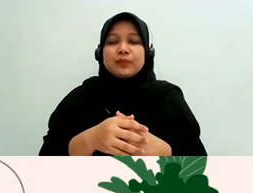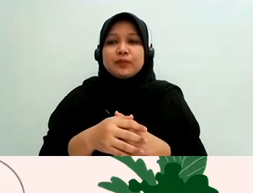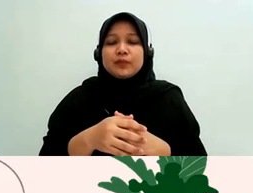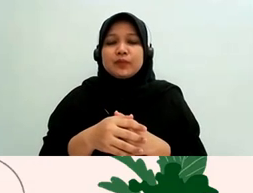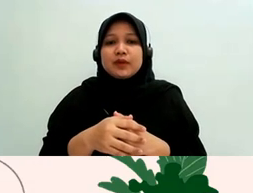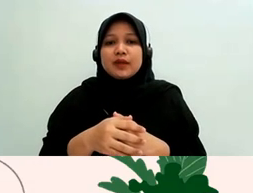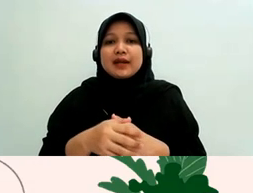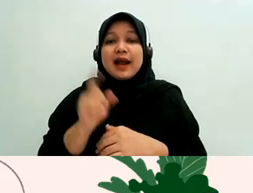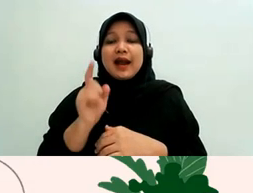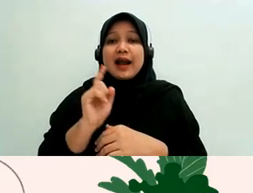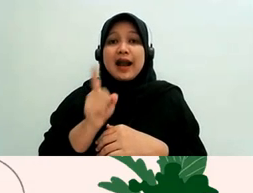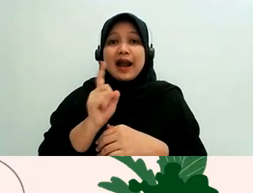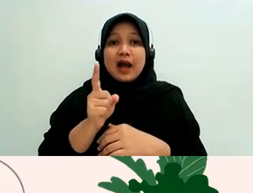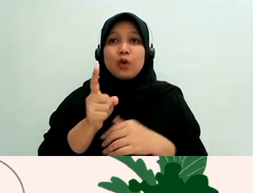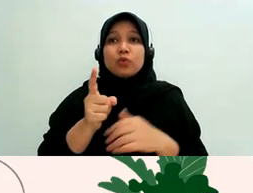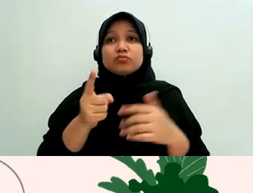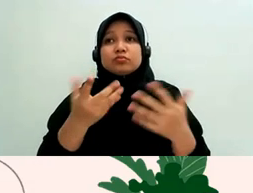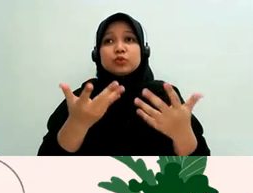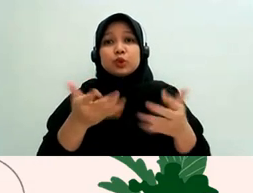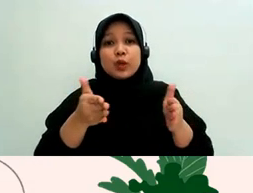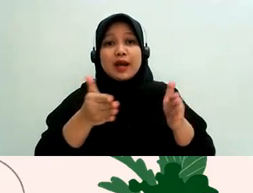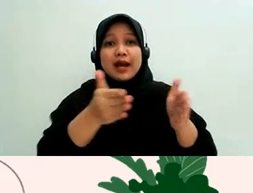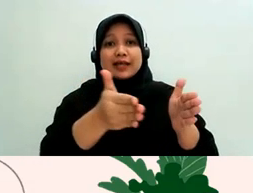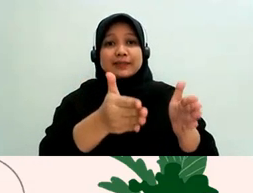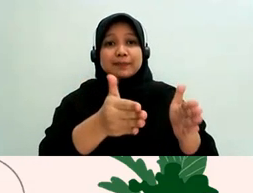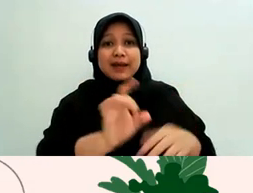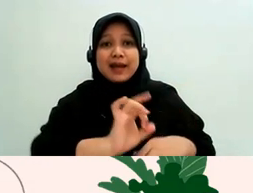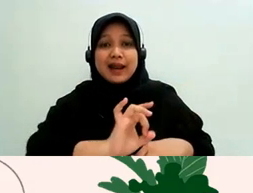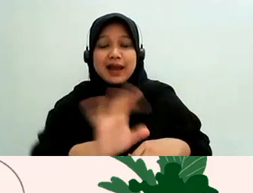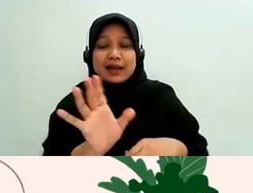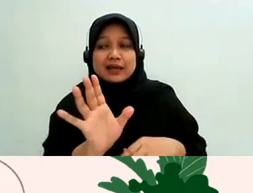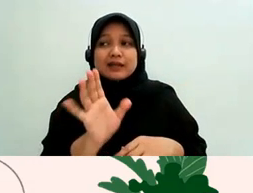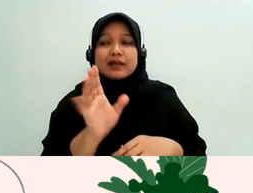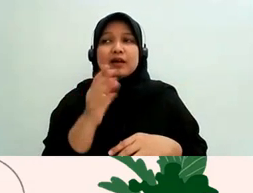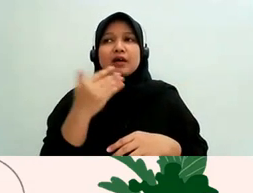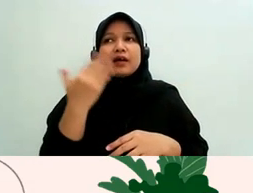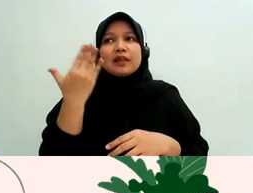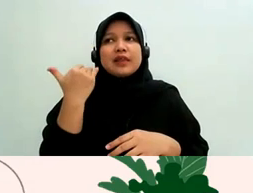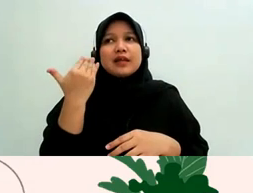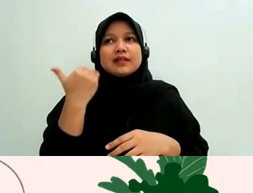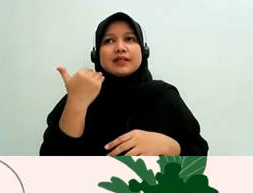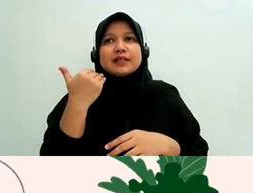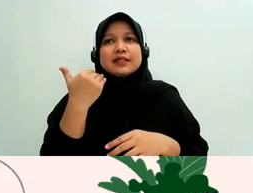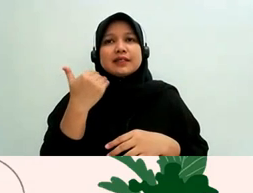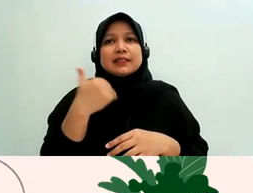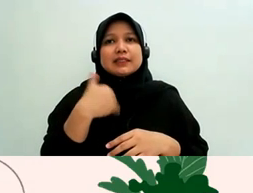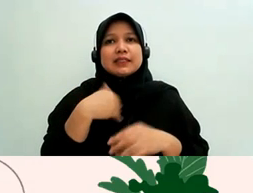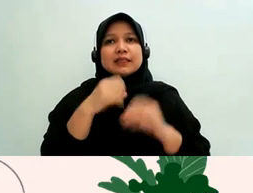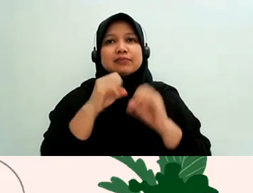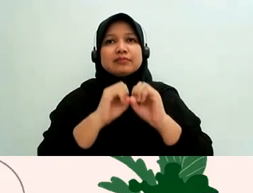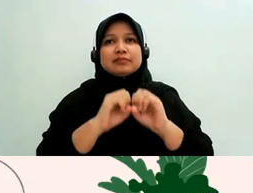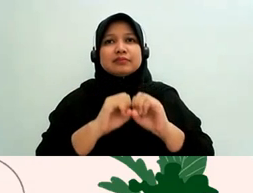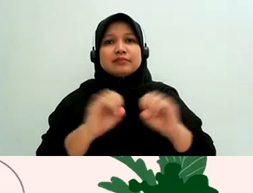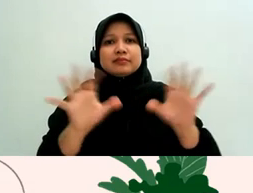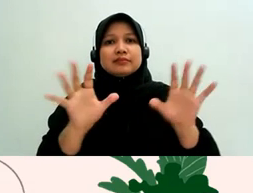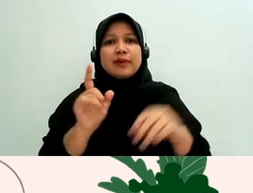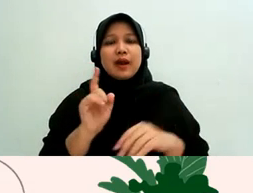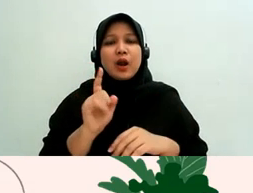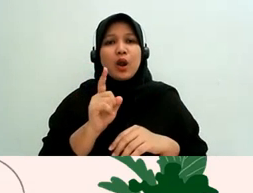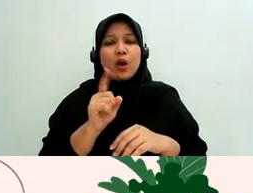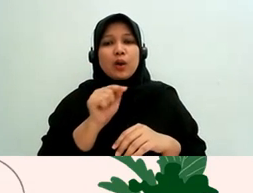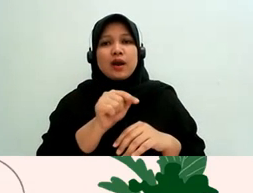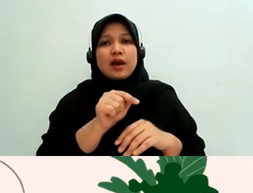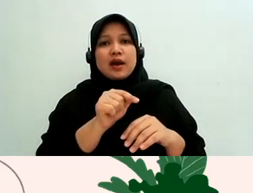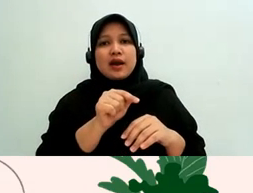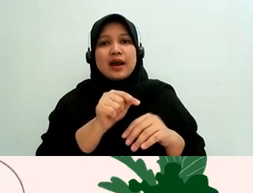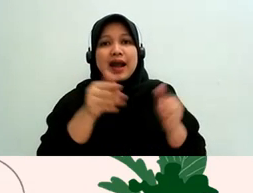aspek yang lain gitu ya tadi kita bisa bilang bahwa itu adalah aspek apa ya